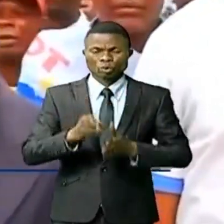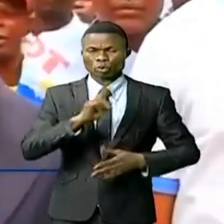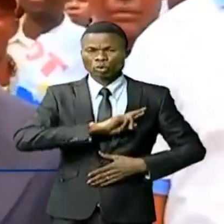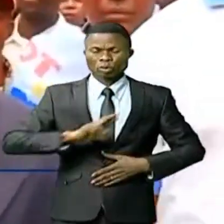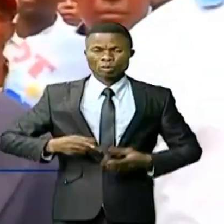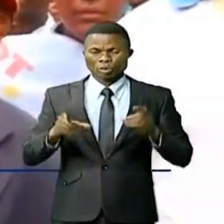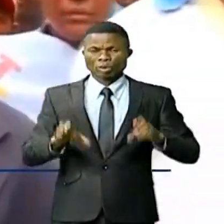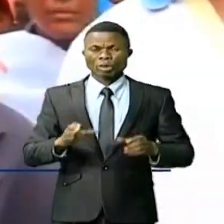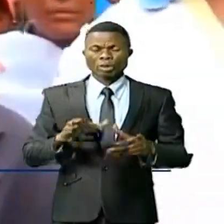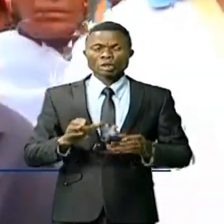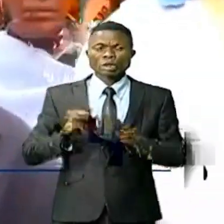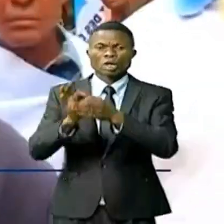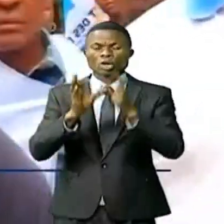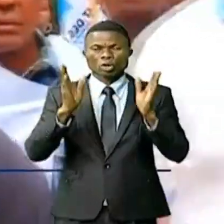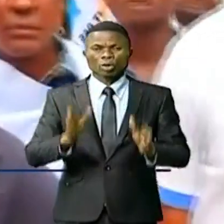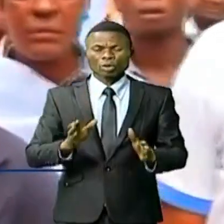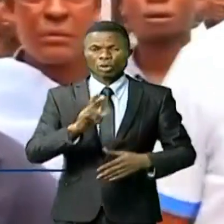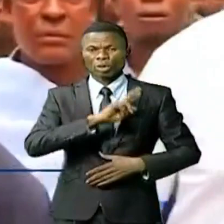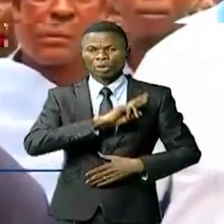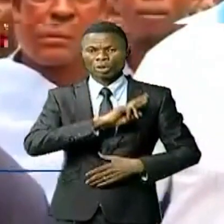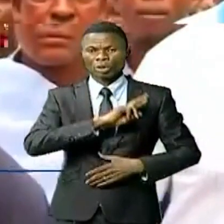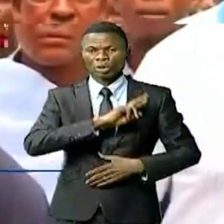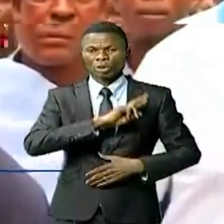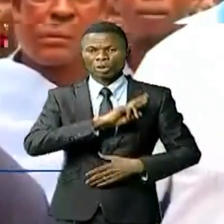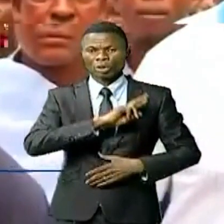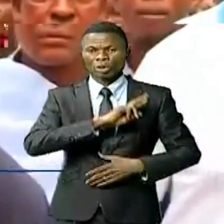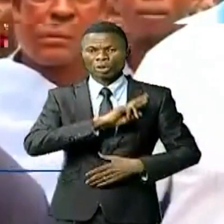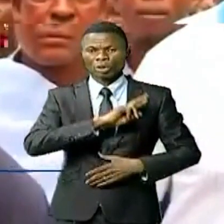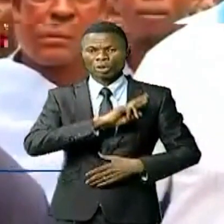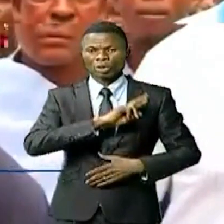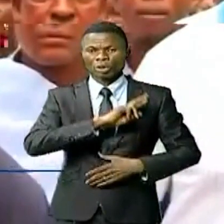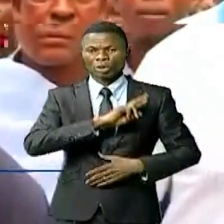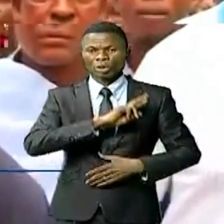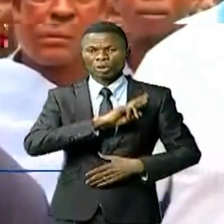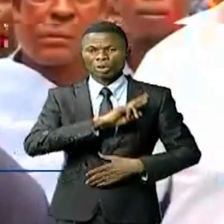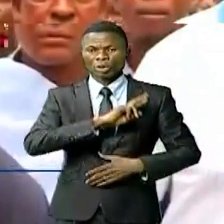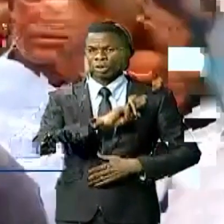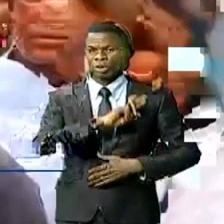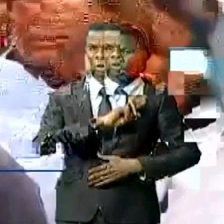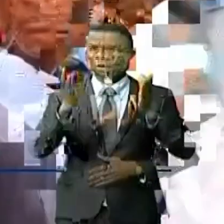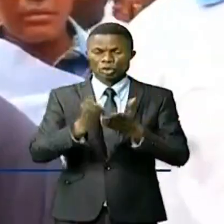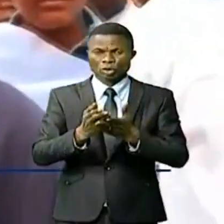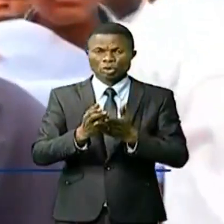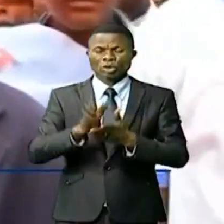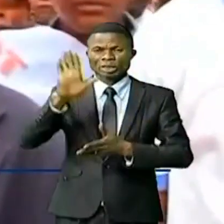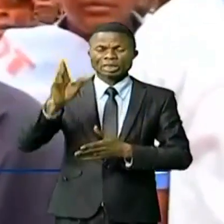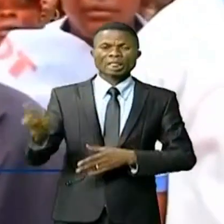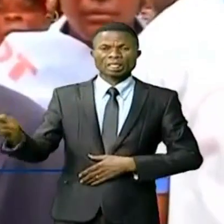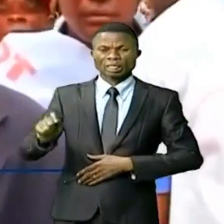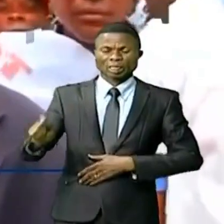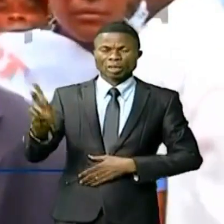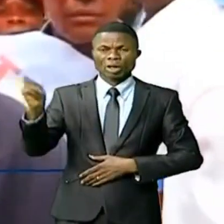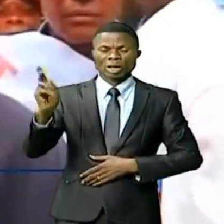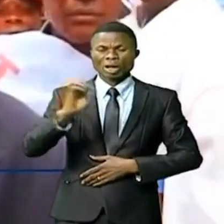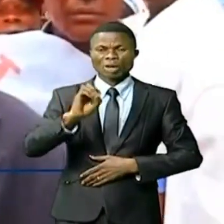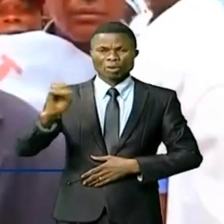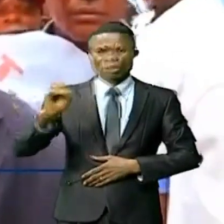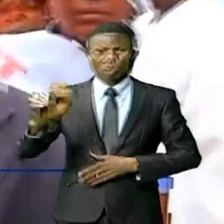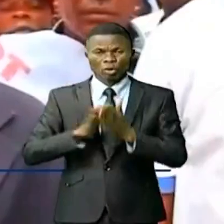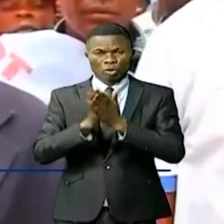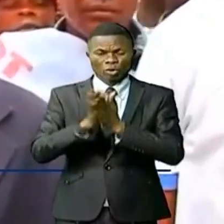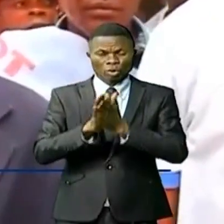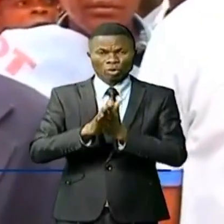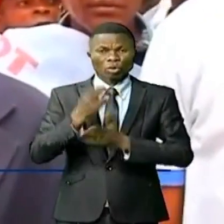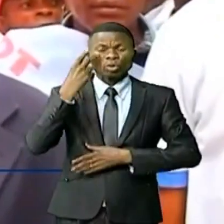Nous coordonnateurs du RDT pour la vie de la ville du Kassaï-Oriental souhaitons